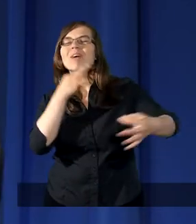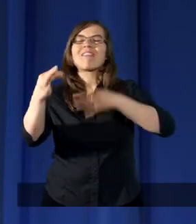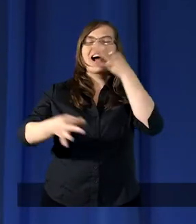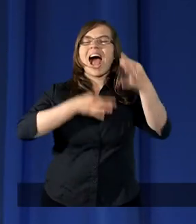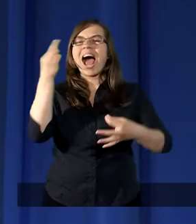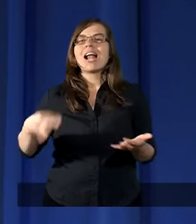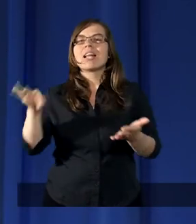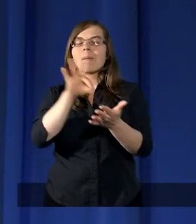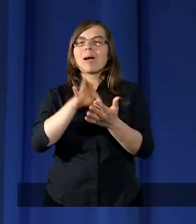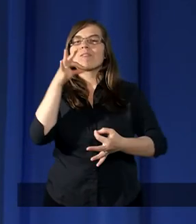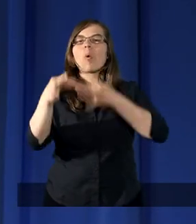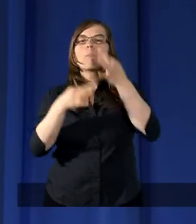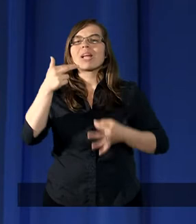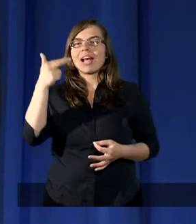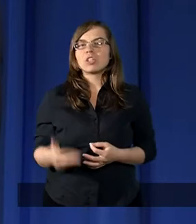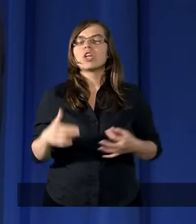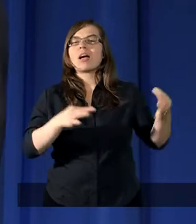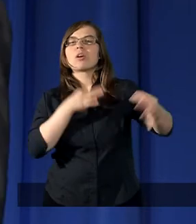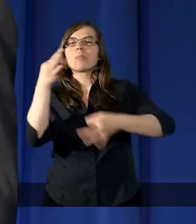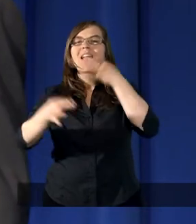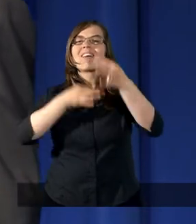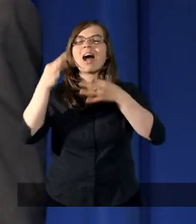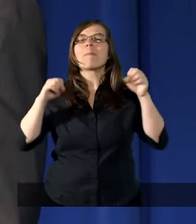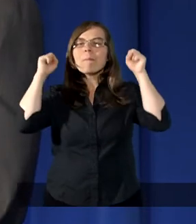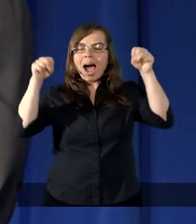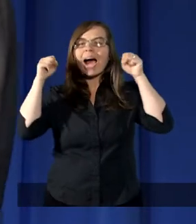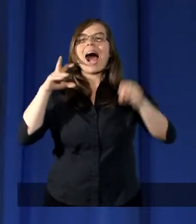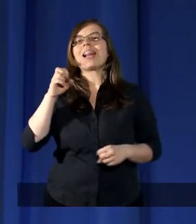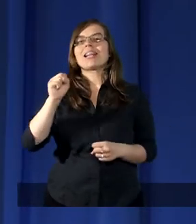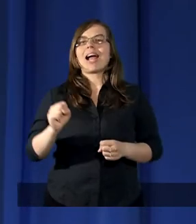pewną pieśń. Śpiewali pieśń Baranka.